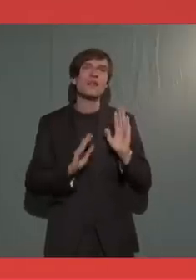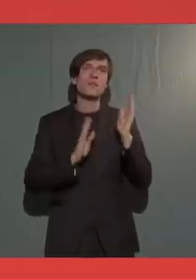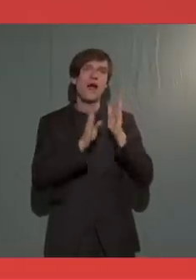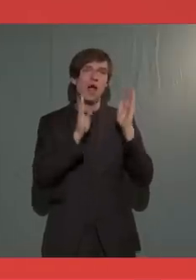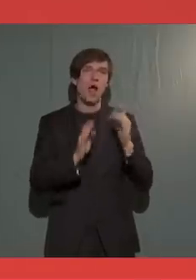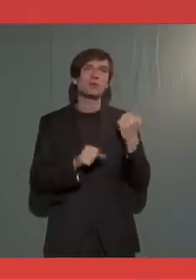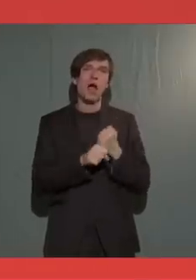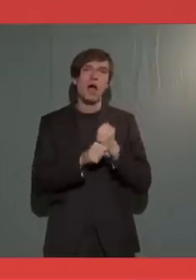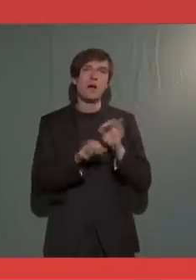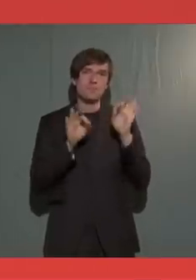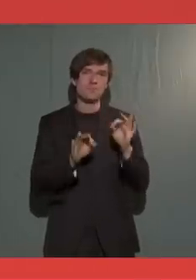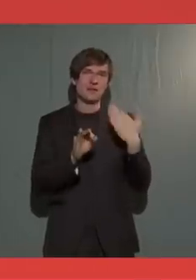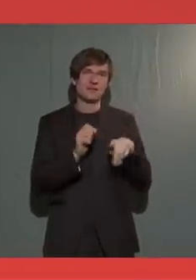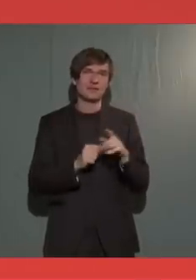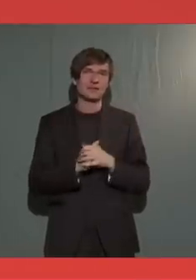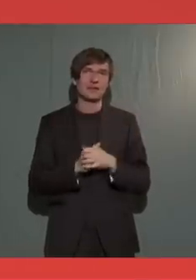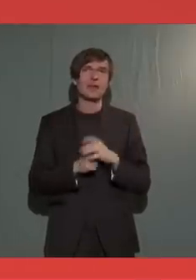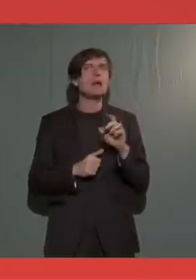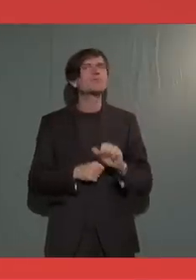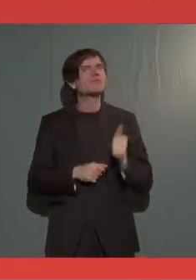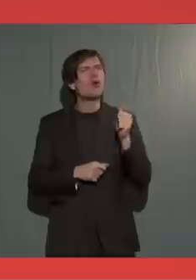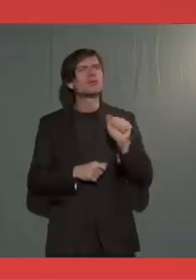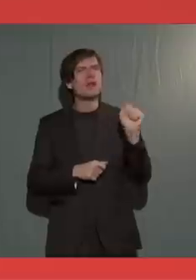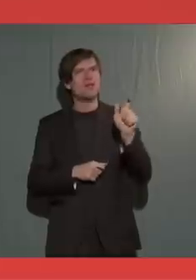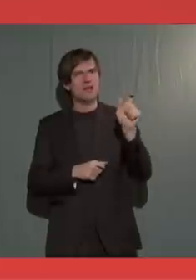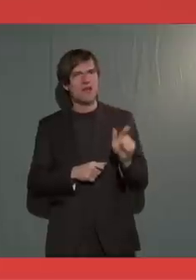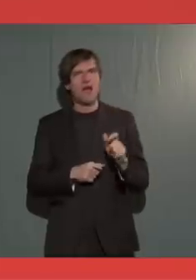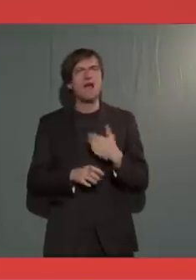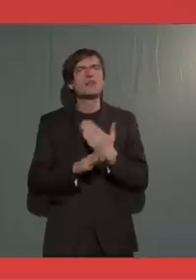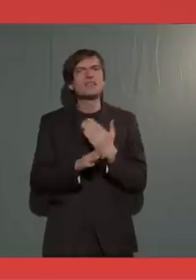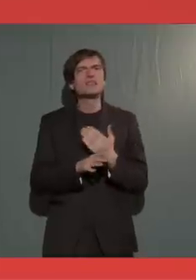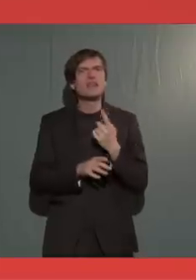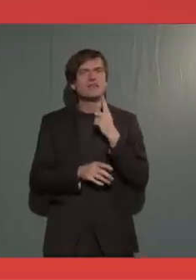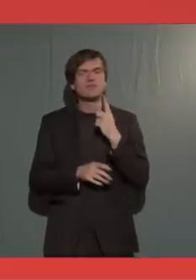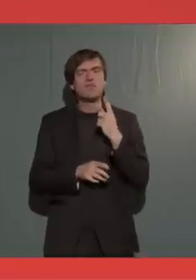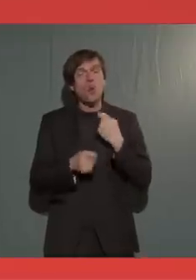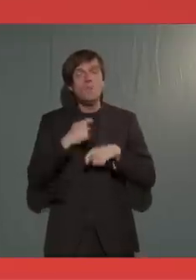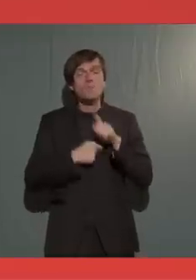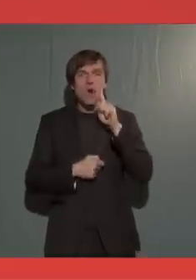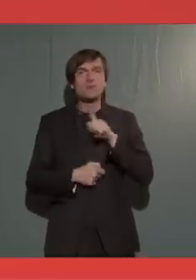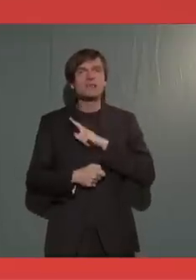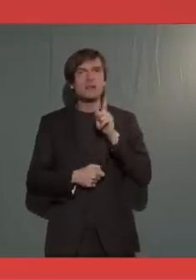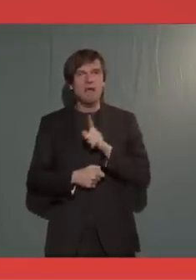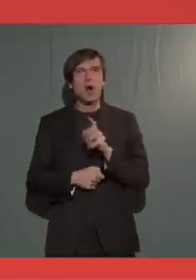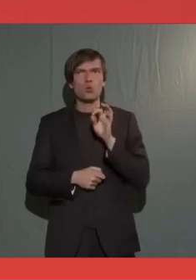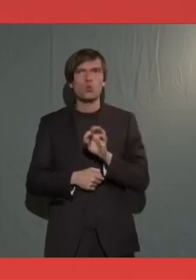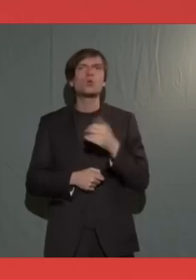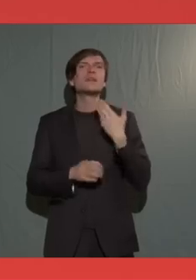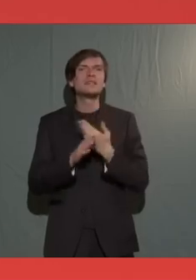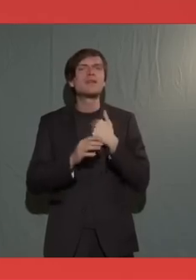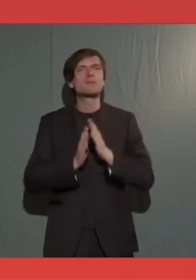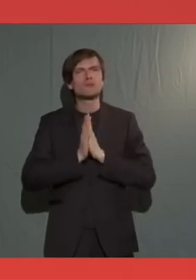-Hauses, insbesondere auch von Andrea und ich glaube auch von mir. Und ich bitte euch um euer Vertrauen.